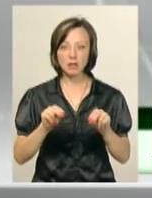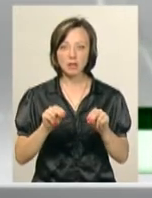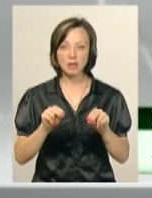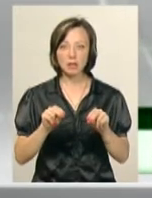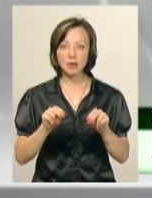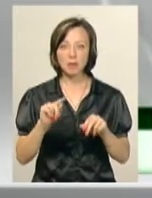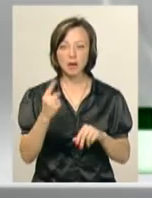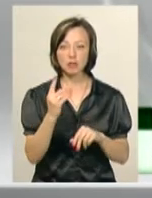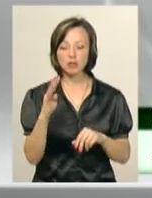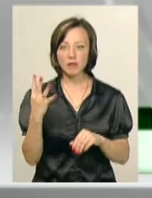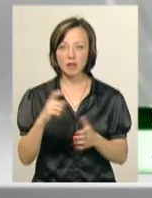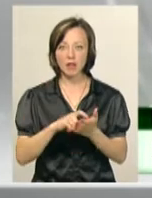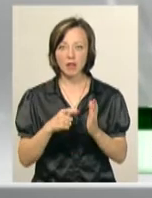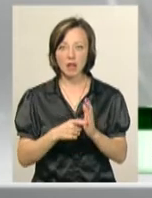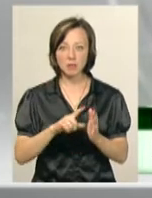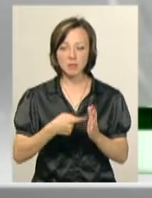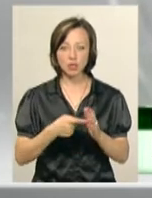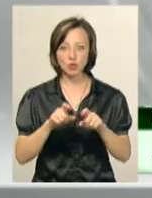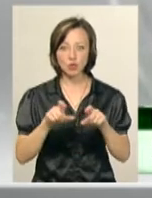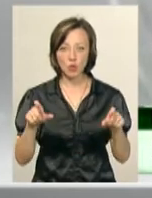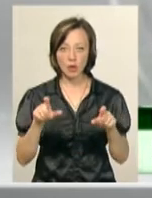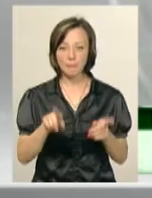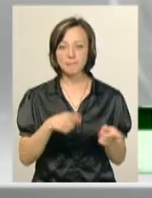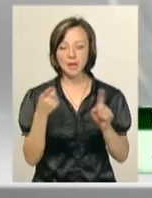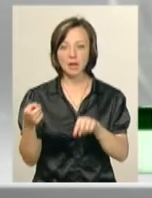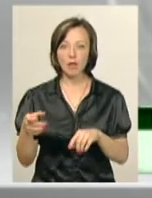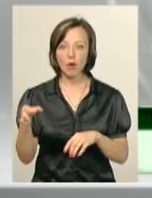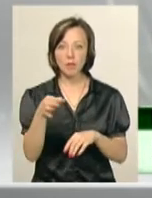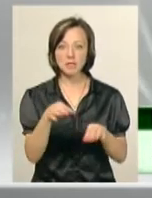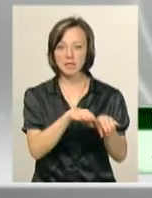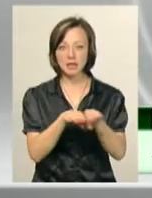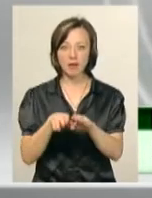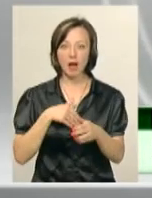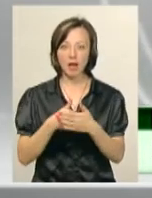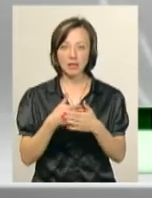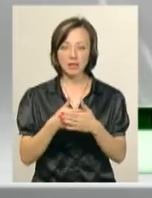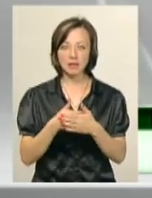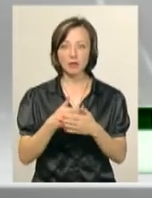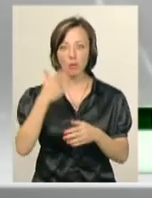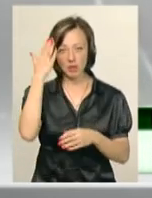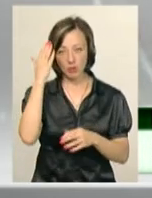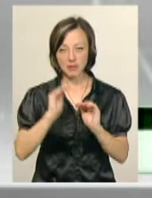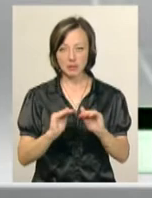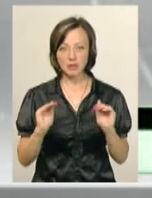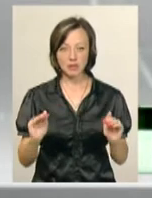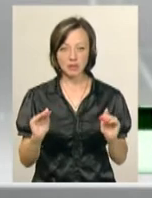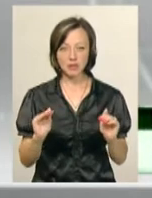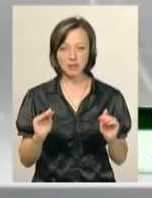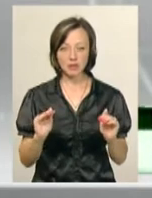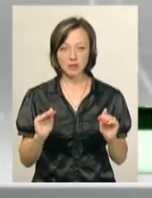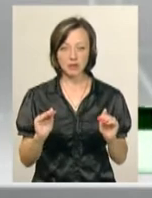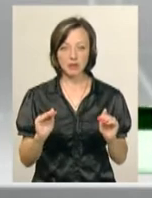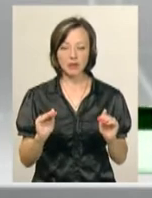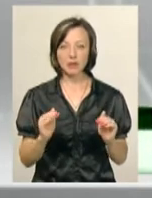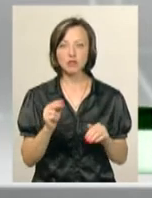вони вкладають в першому, четвертому класі в міських школах, і перевели на обласний рівень, як типу обдаровані діти. Обдаровано дитину 8